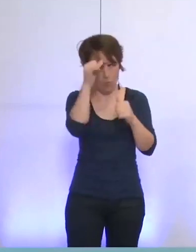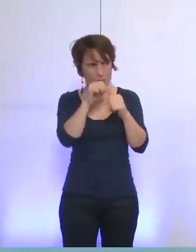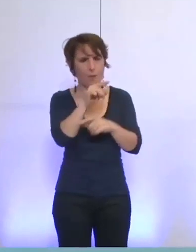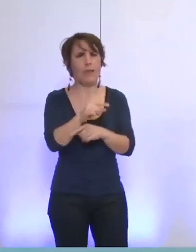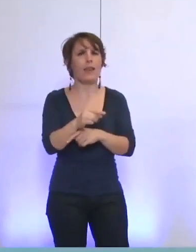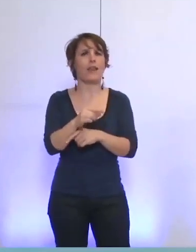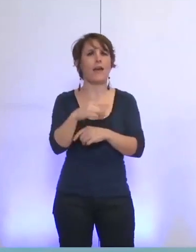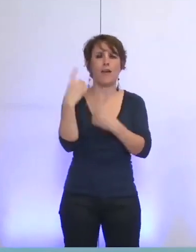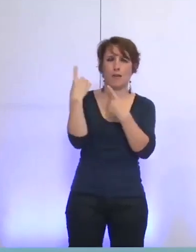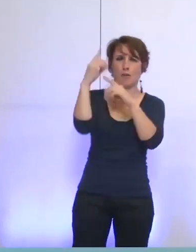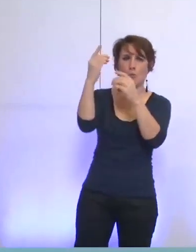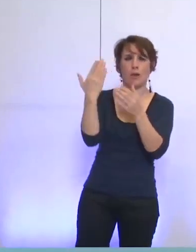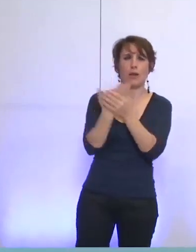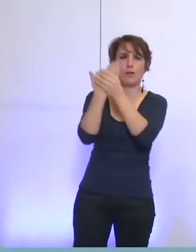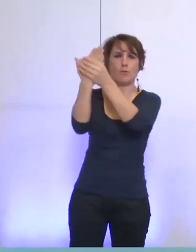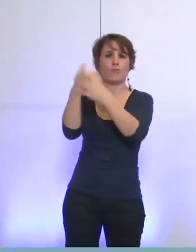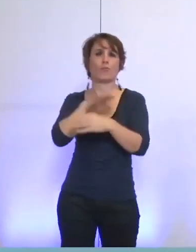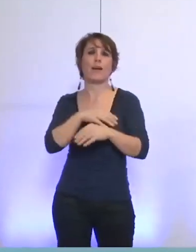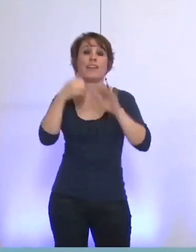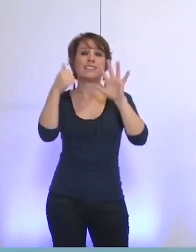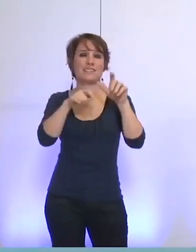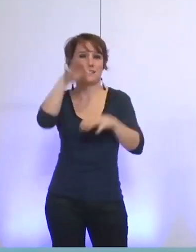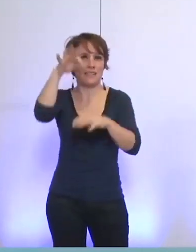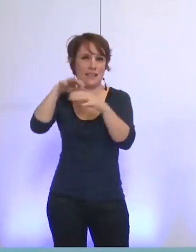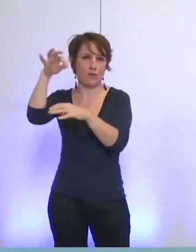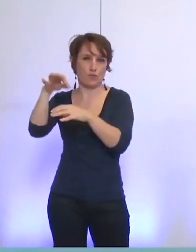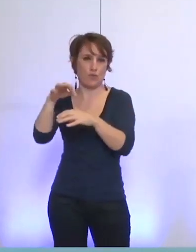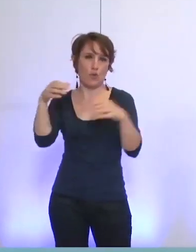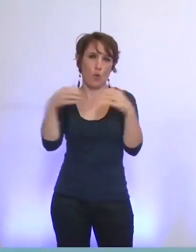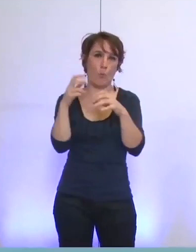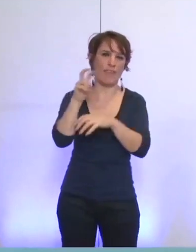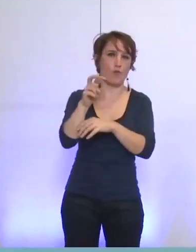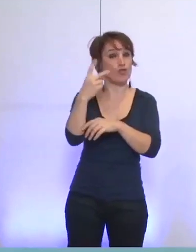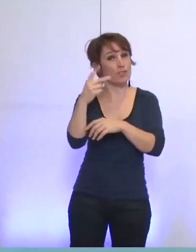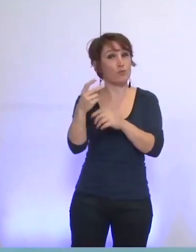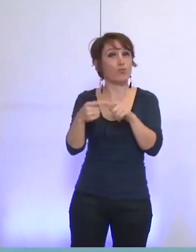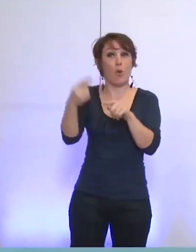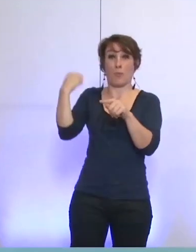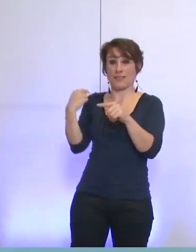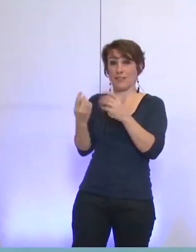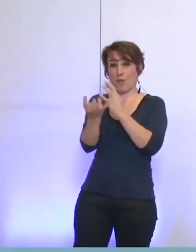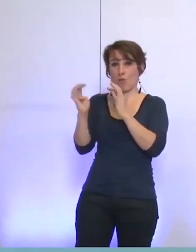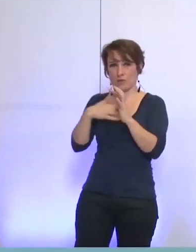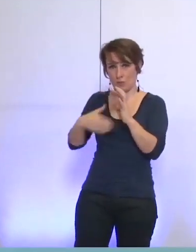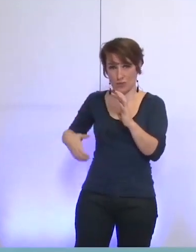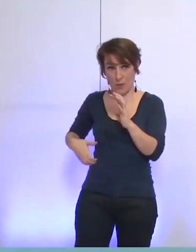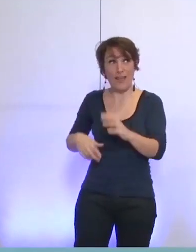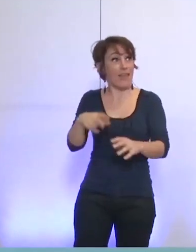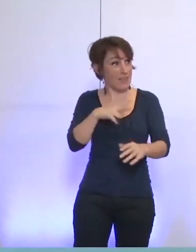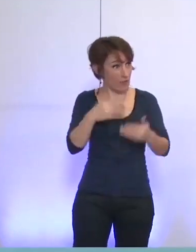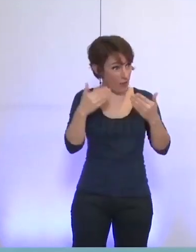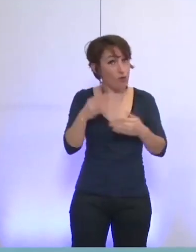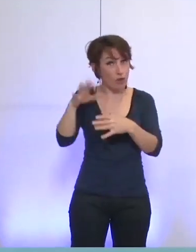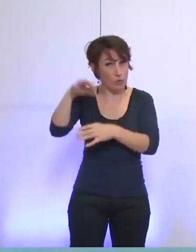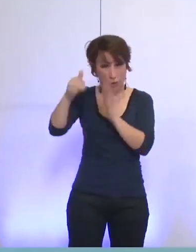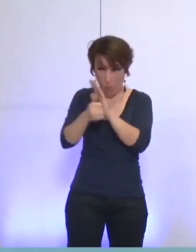déposé par 6 élus du groupe Écologie et Solidarité du précédent mandat et par certains qui, aujourd'hui, sont élus et membres